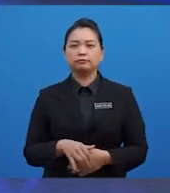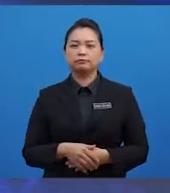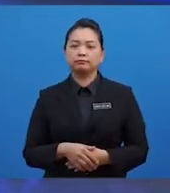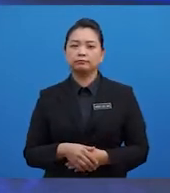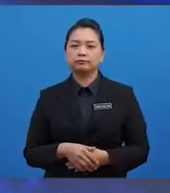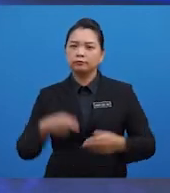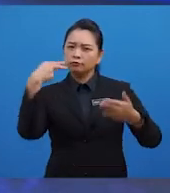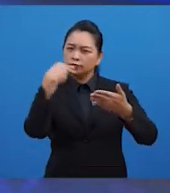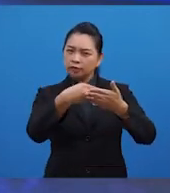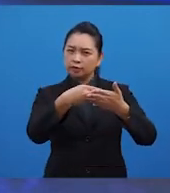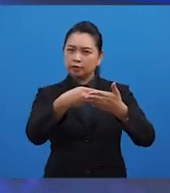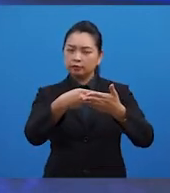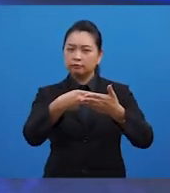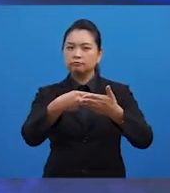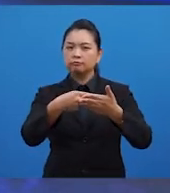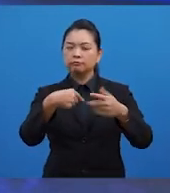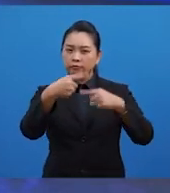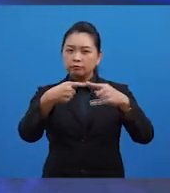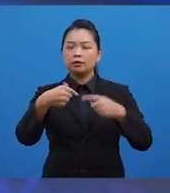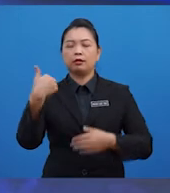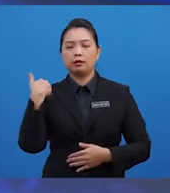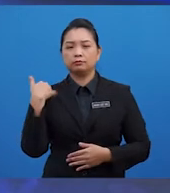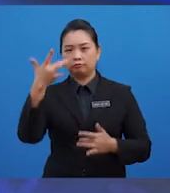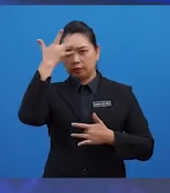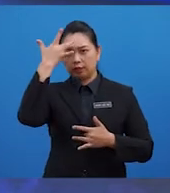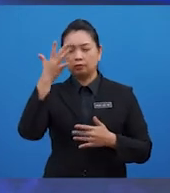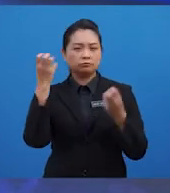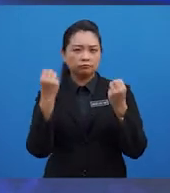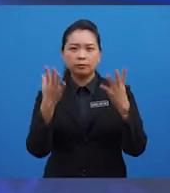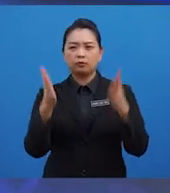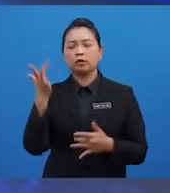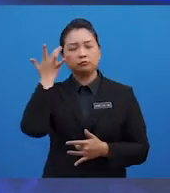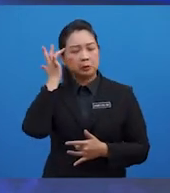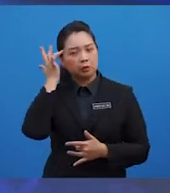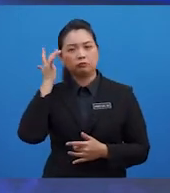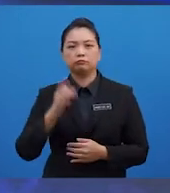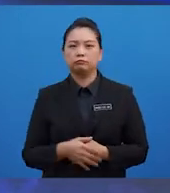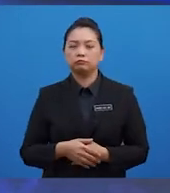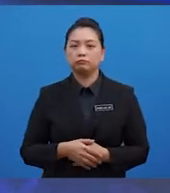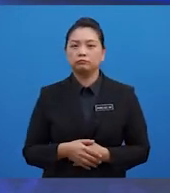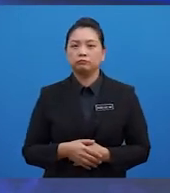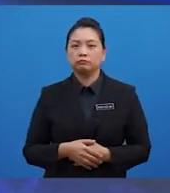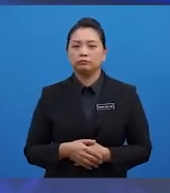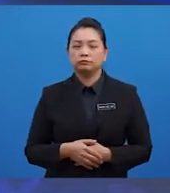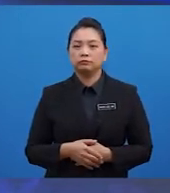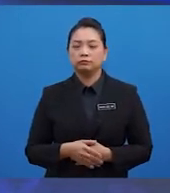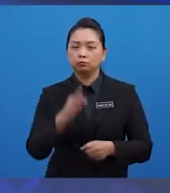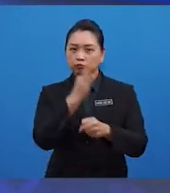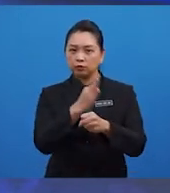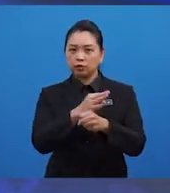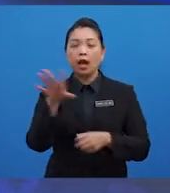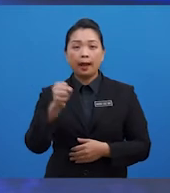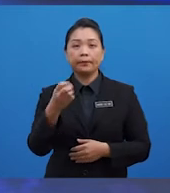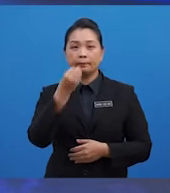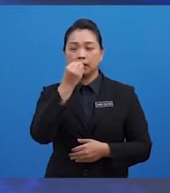menyadari sehingga ditimpa sesuatu penyakit yang tenat. Ramai juga yang tidak menyadari akan peranan